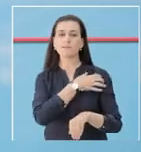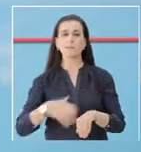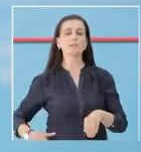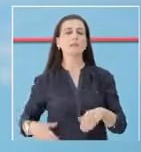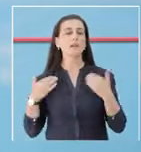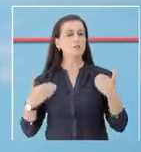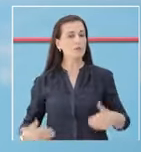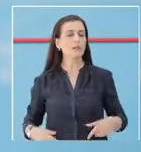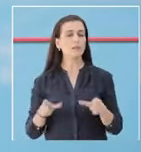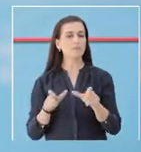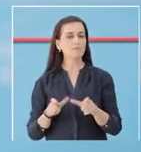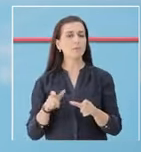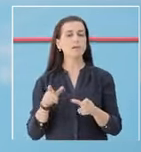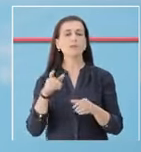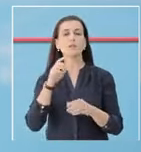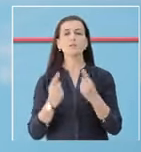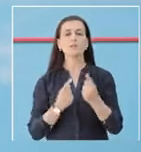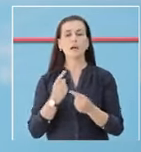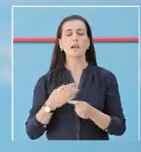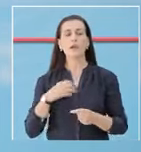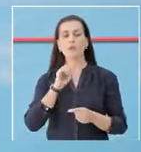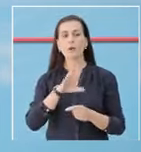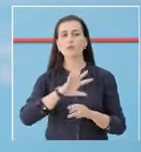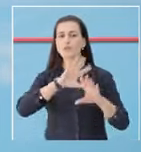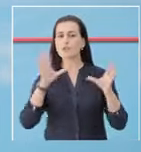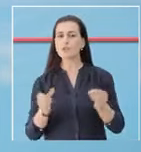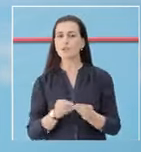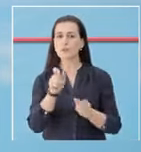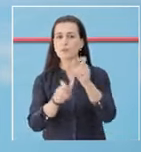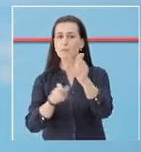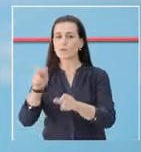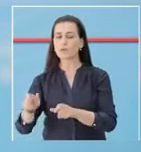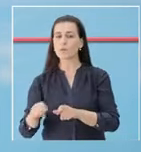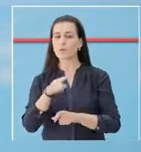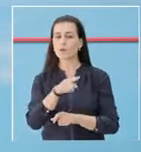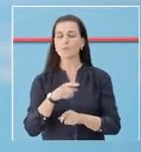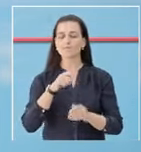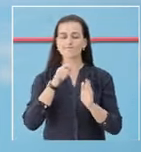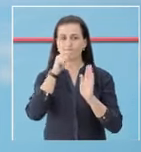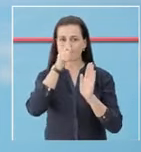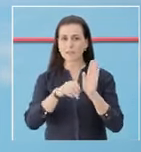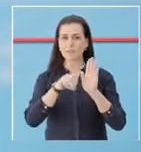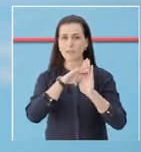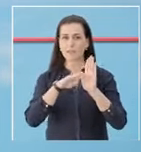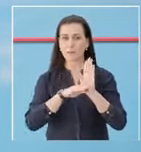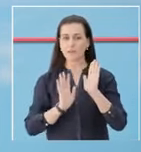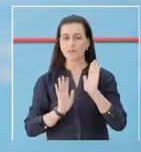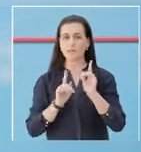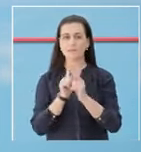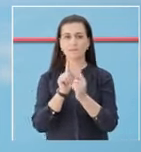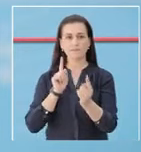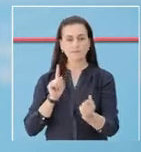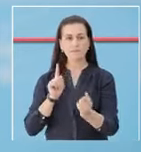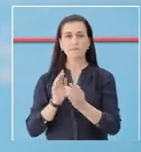Ministria Shëndecis dhe Mbrojtje Sociale i bëndëtirjet gjithë qytetarve që të vazhdojnë të respektojnë masat e vendosura, të